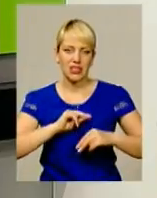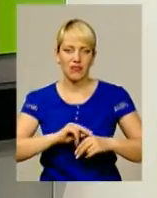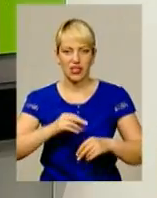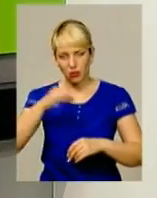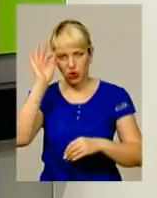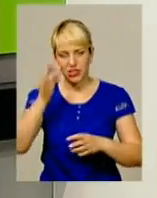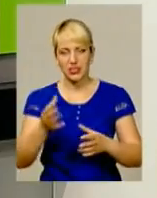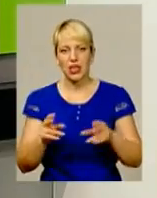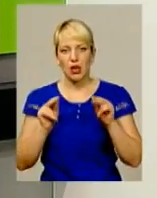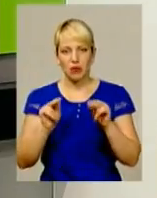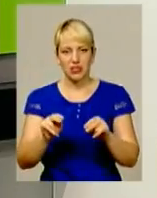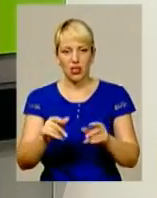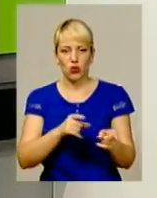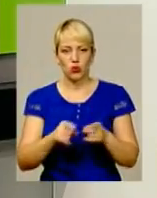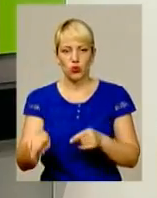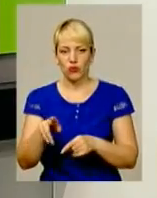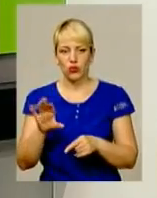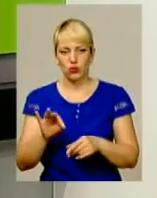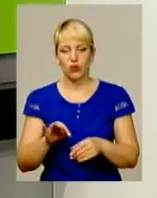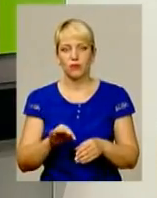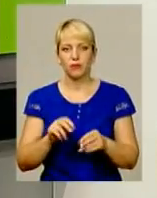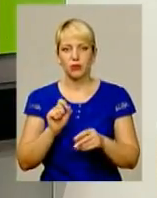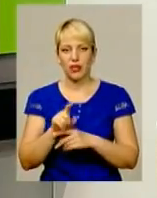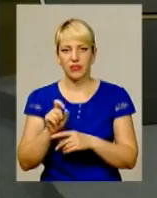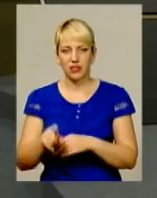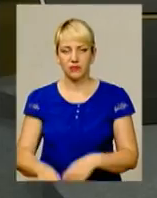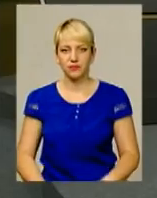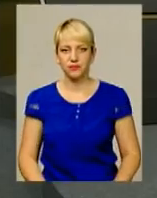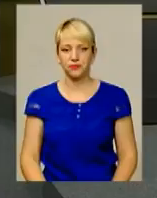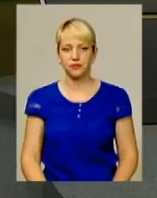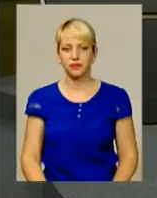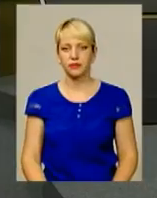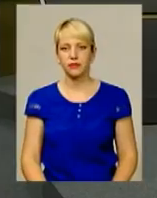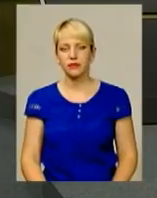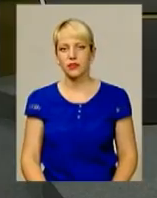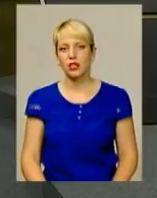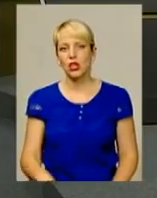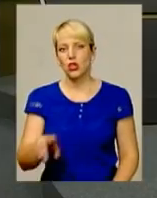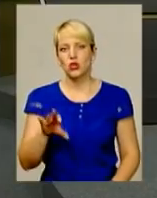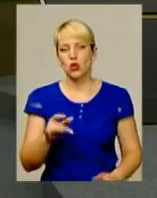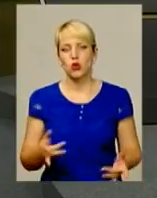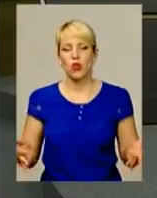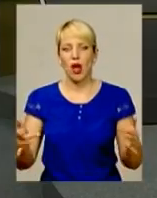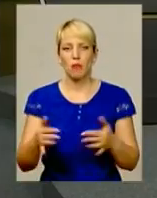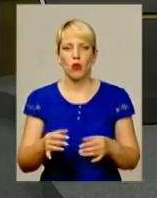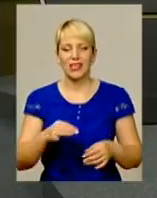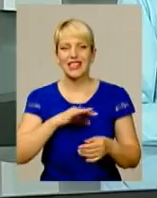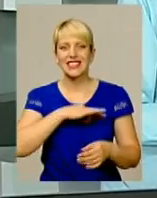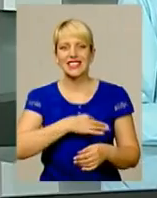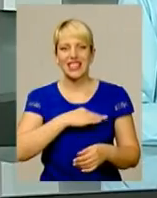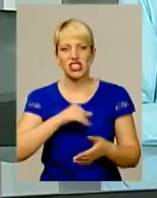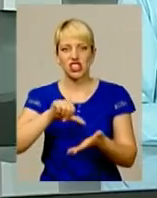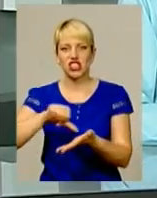присягу і готові до виконання поставлених завдань. На рахунок набору слідчих і дільничних, як він буде